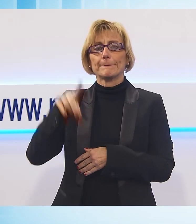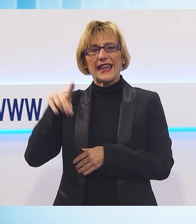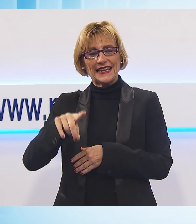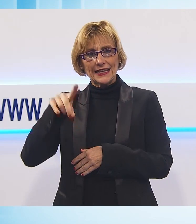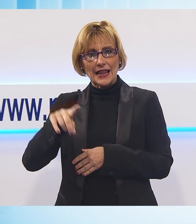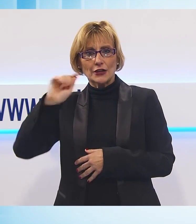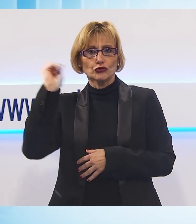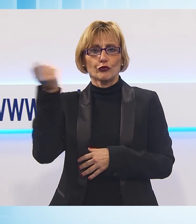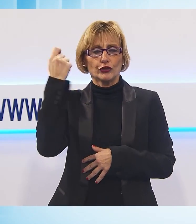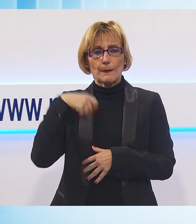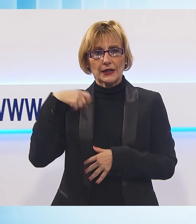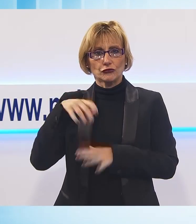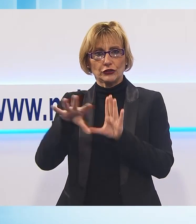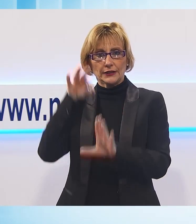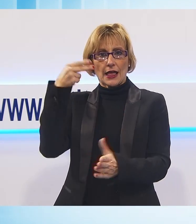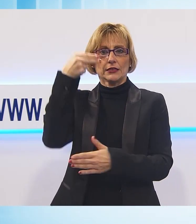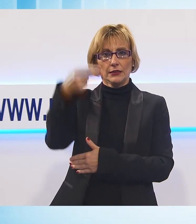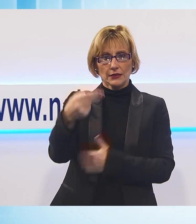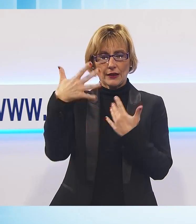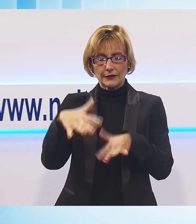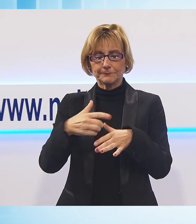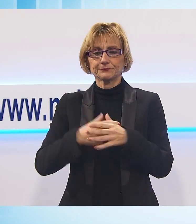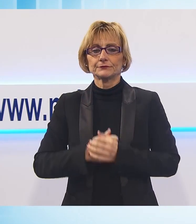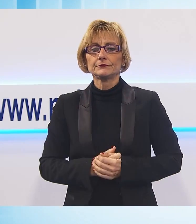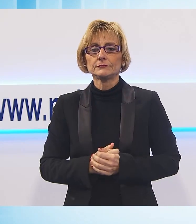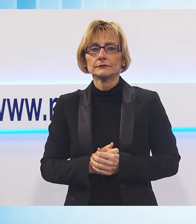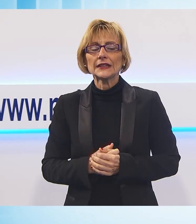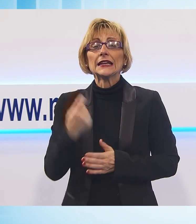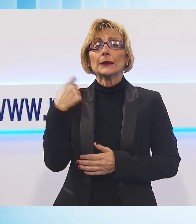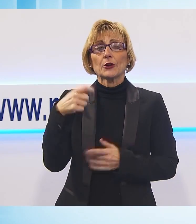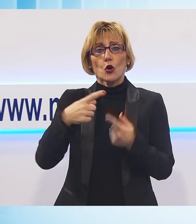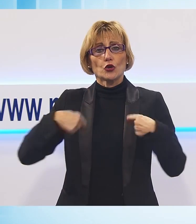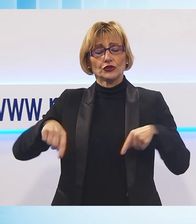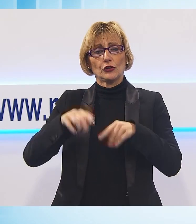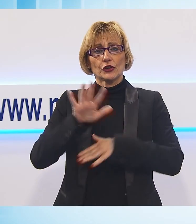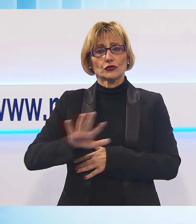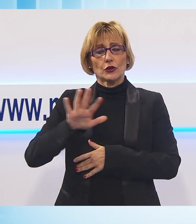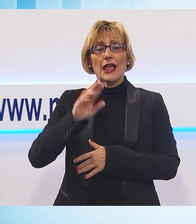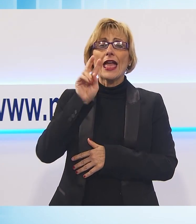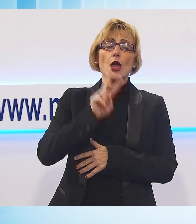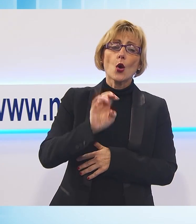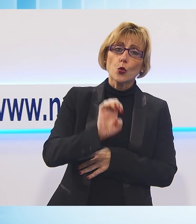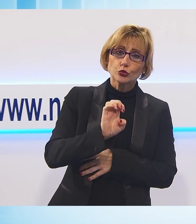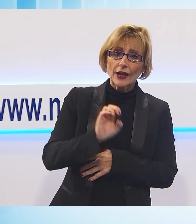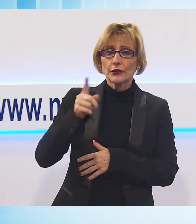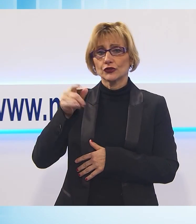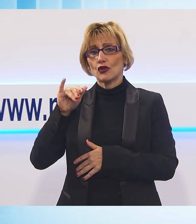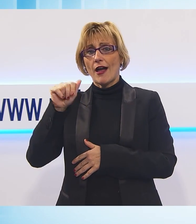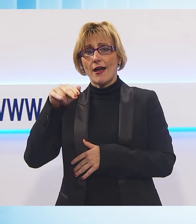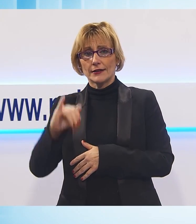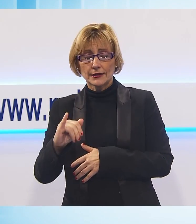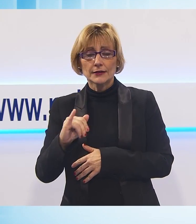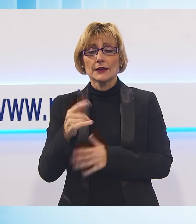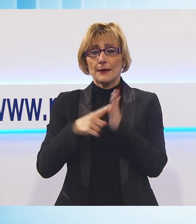di Vice Presidente. Il Presidente del Consiglio regionale, Eugenio Gianni, ha nominato nei mesi scorsi i nuovi